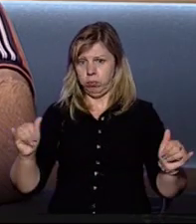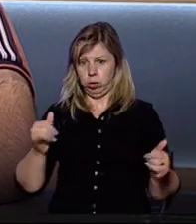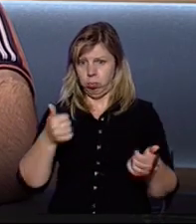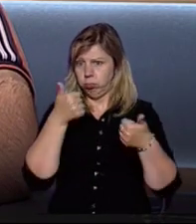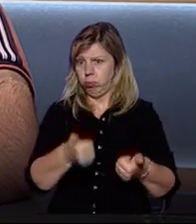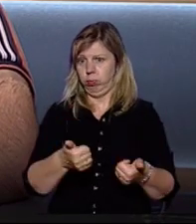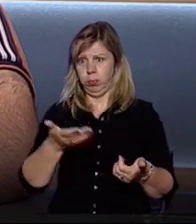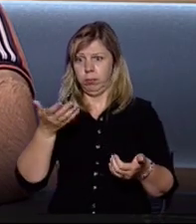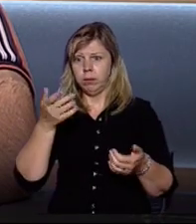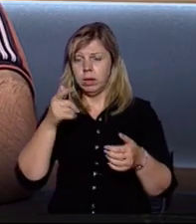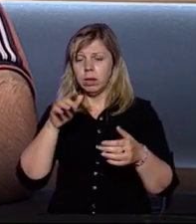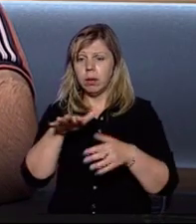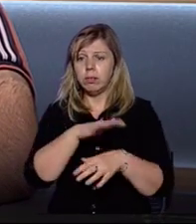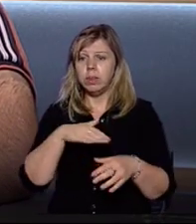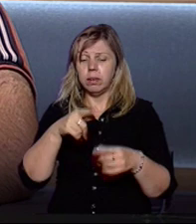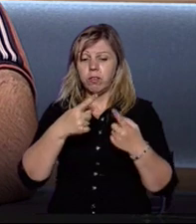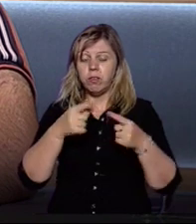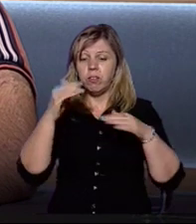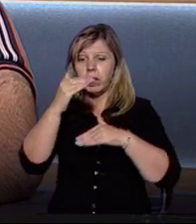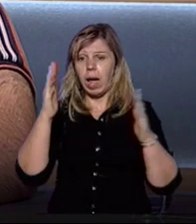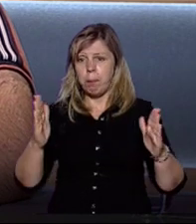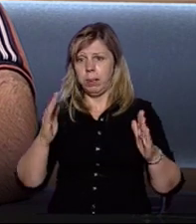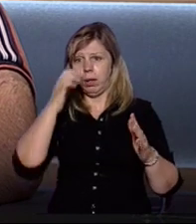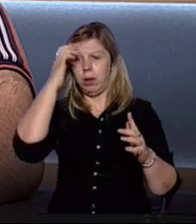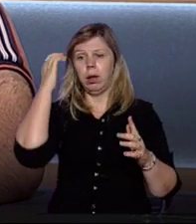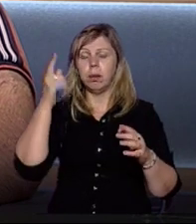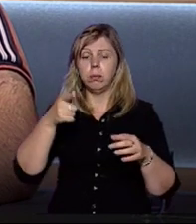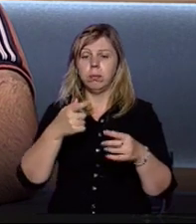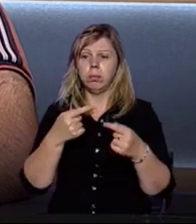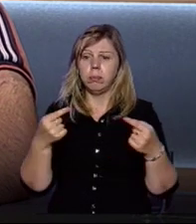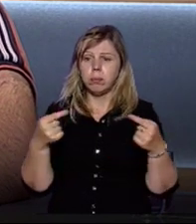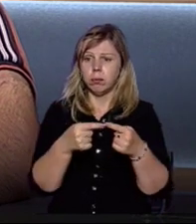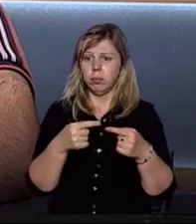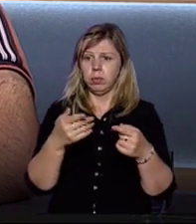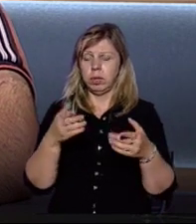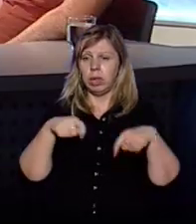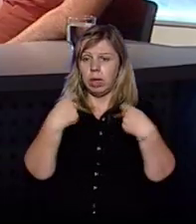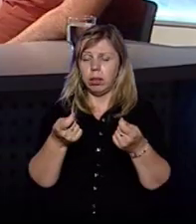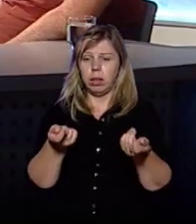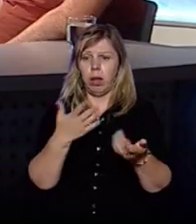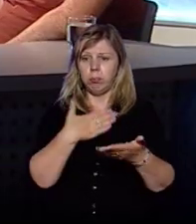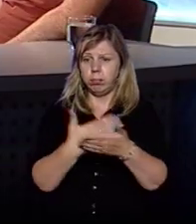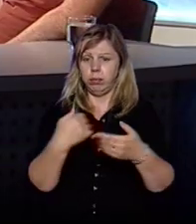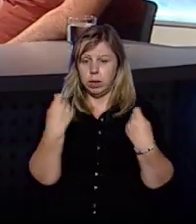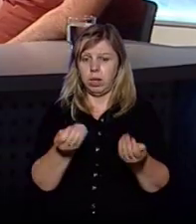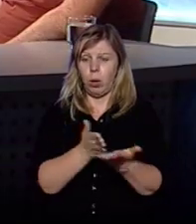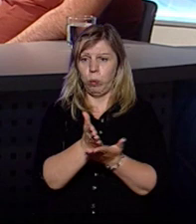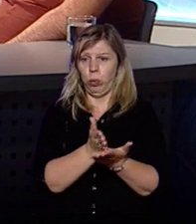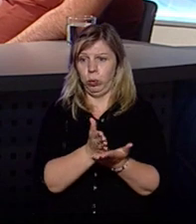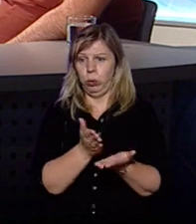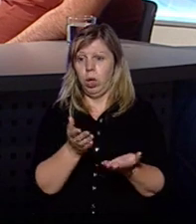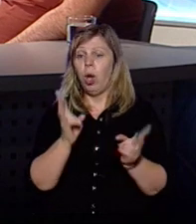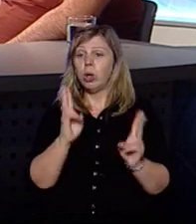голова об'єднанної територіальної громади в рамках визначає пріоритетність надання відповідних послуг. Тобто